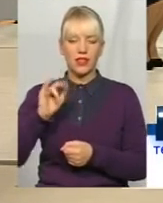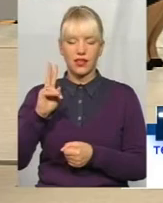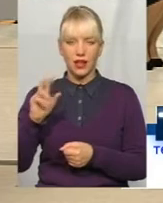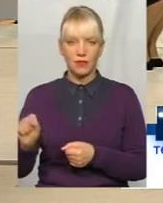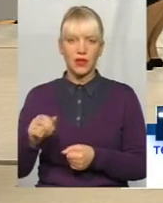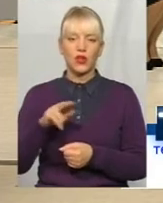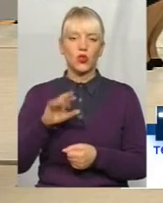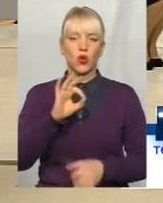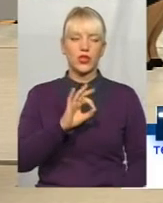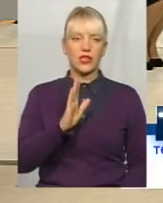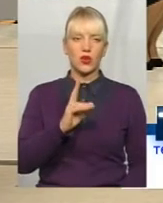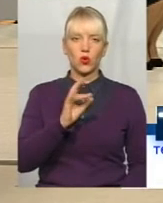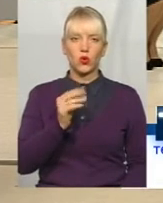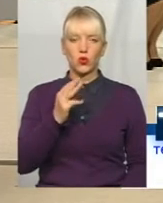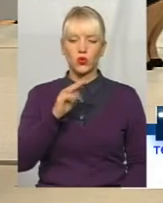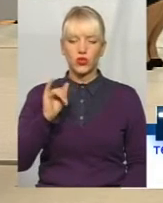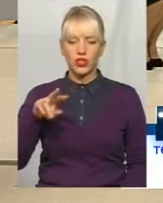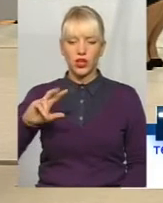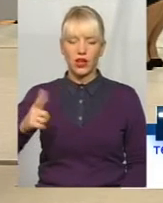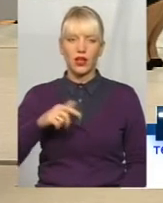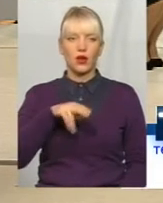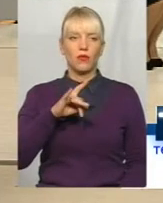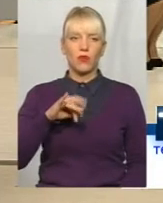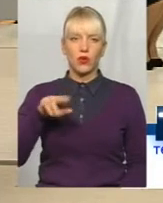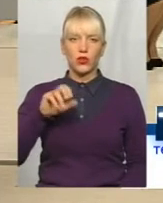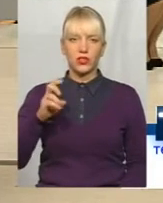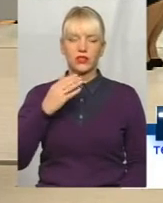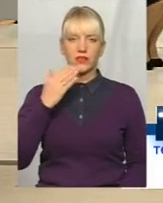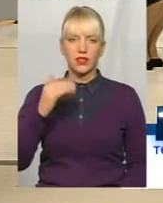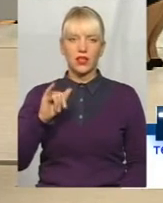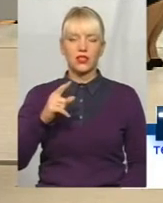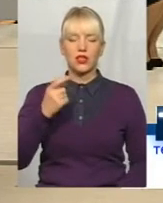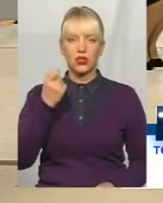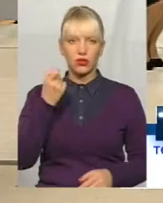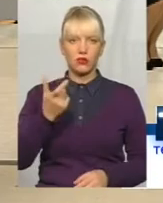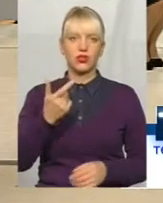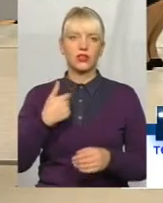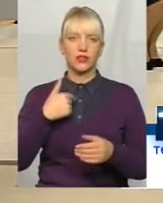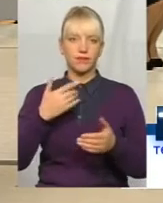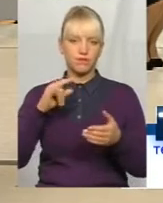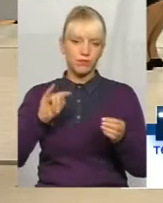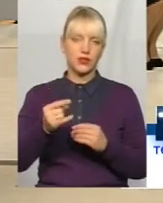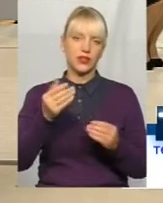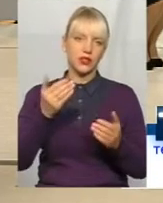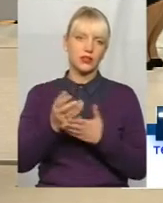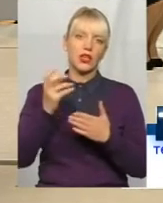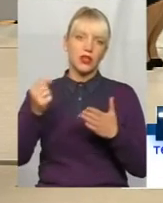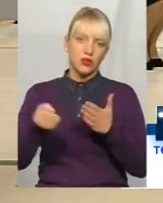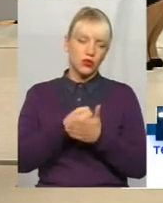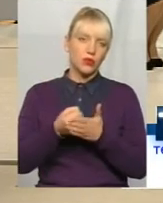до Олександра Володимировна Кужіль звертались, і до Оксани Протин звертались, і все-таки десь пробили бреж на останньому фінальному засіданні